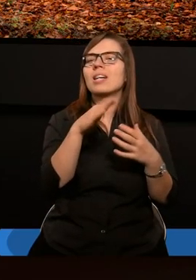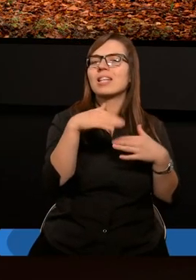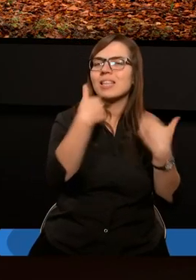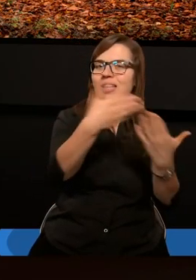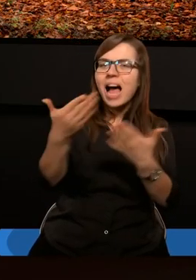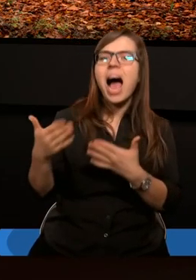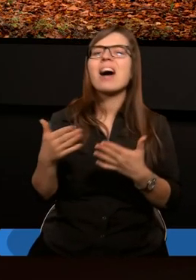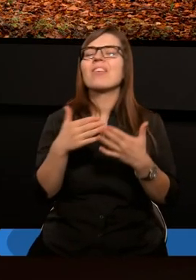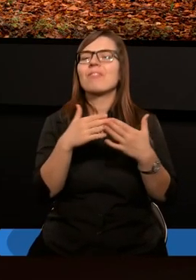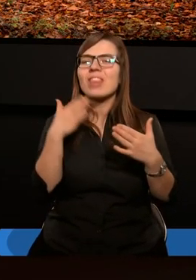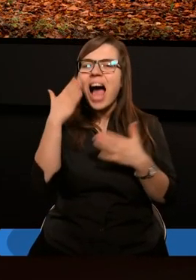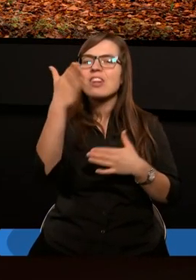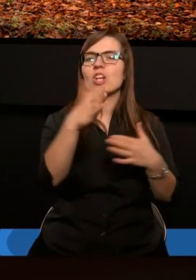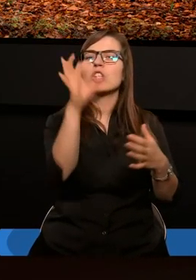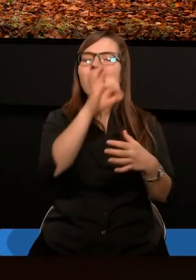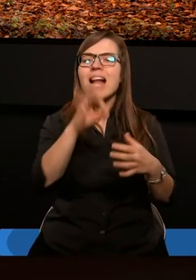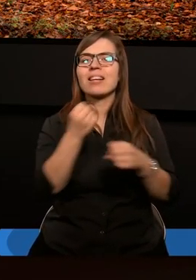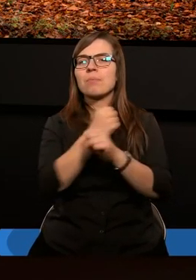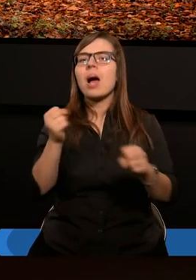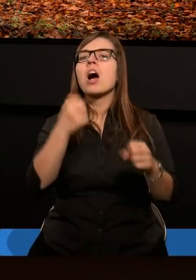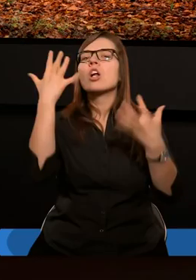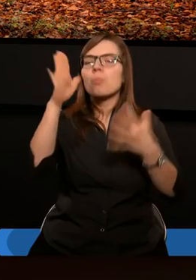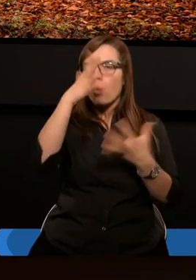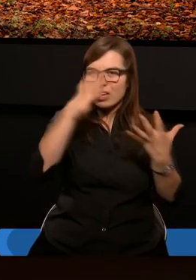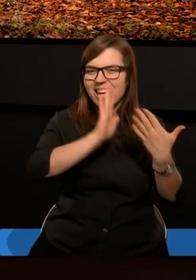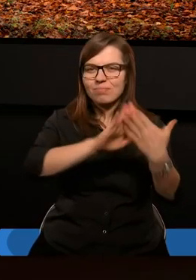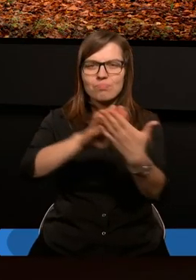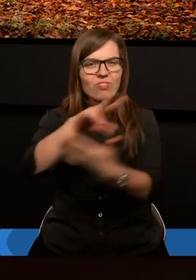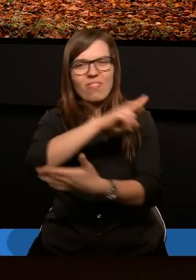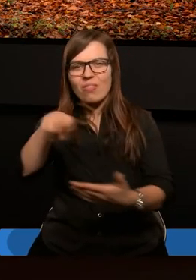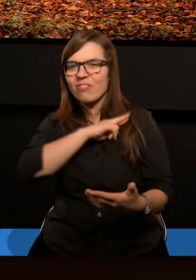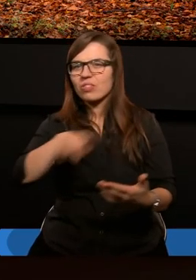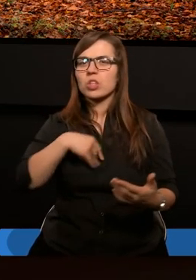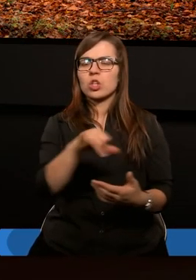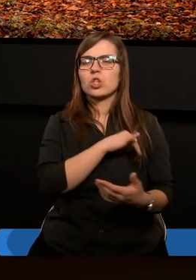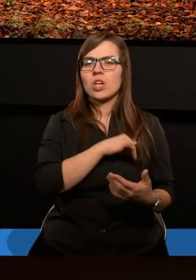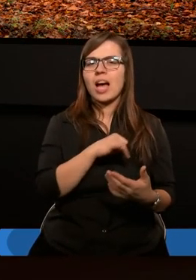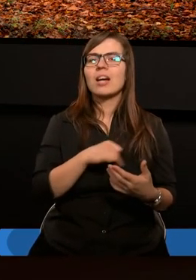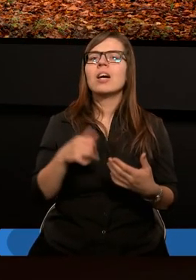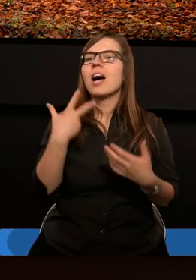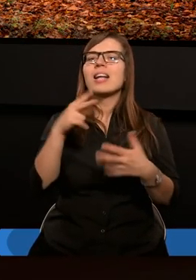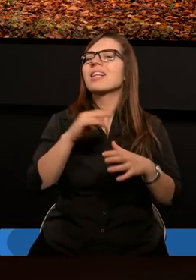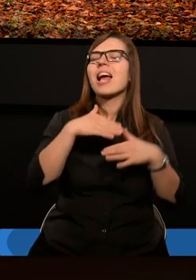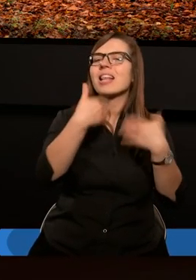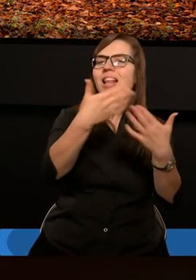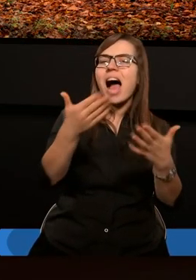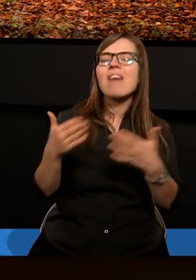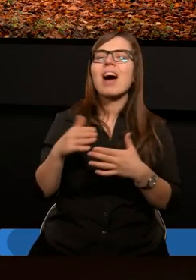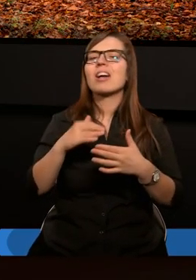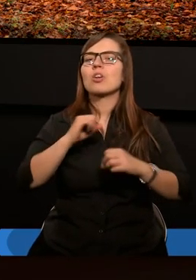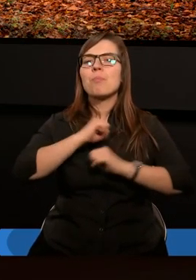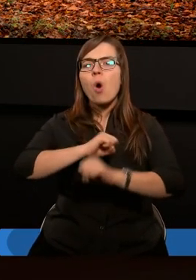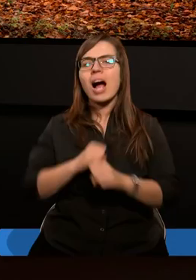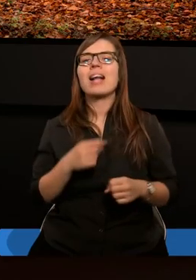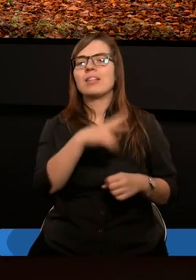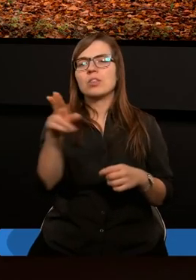nie oddzielił. Bóg chce odpuścić nam wszystkim. Być może my dziś jesteśmy w tej roli